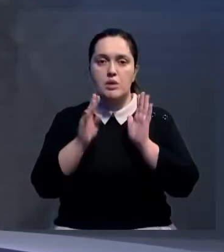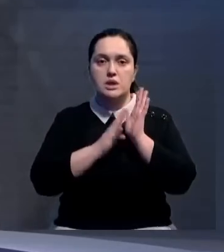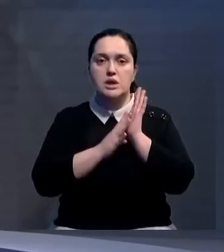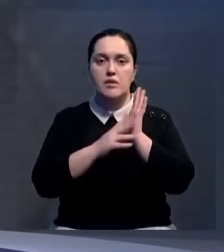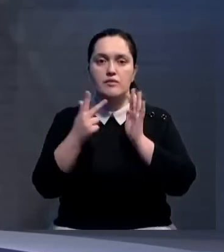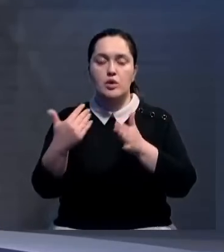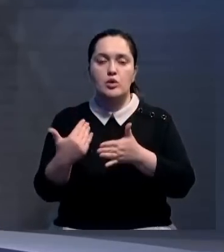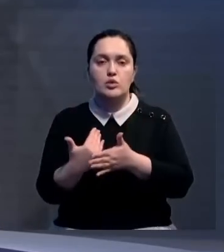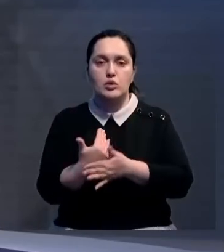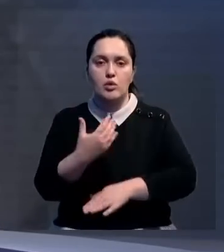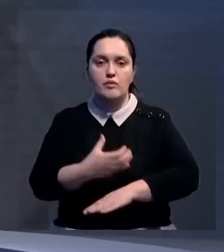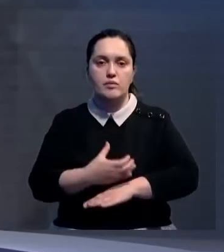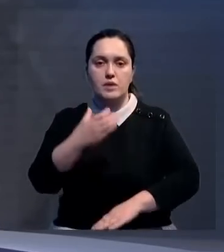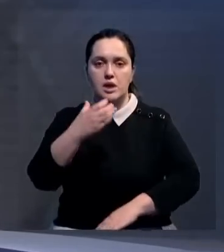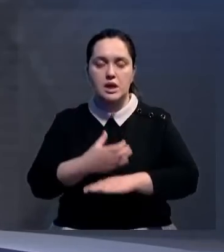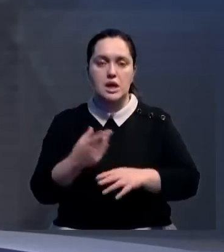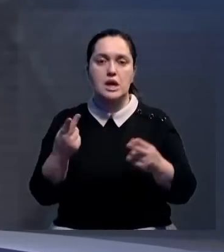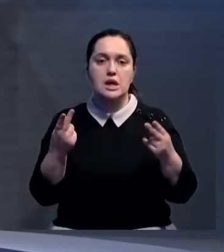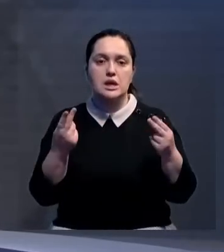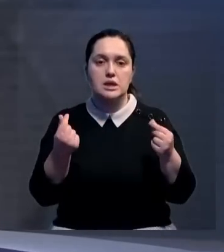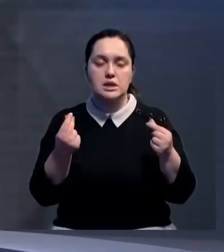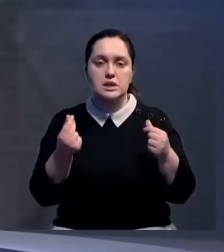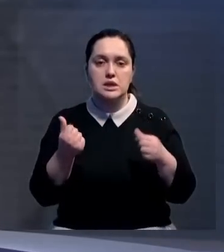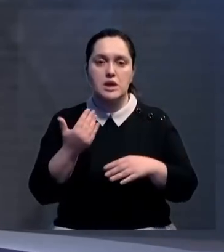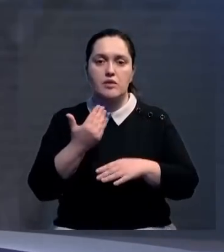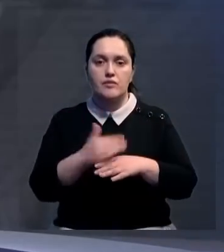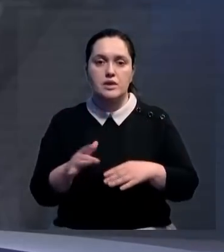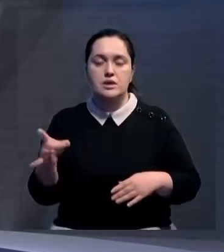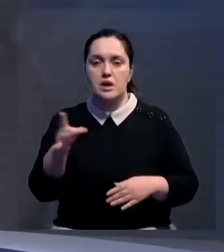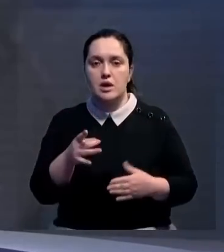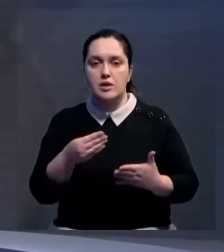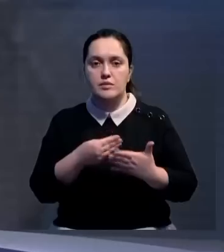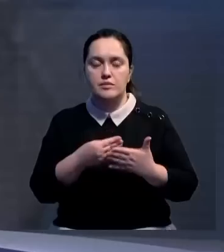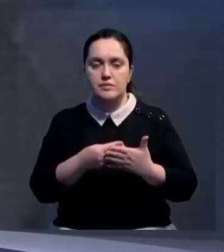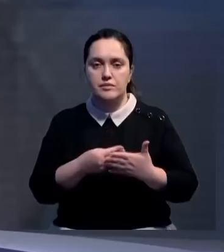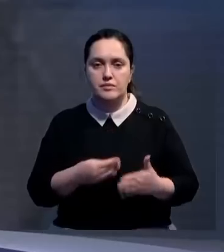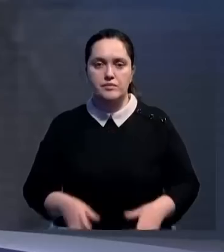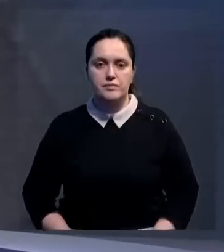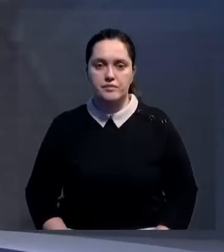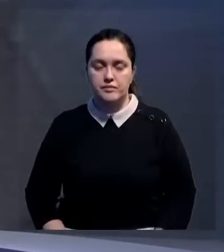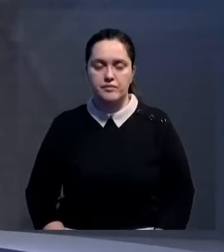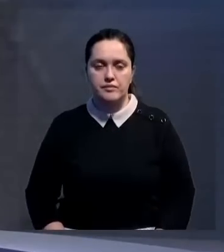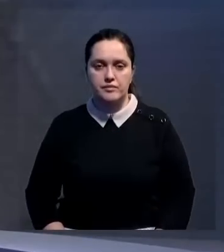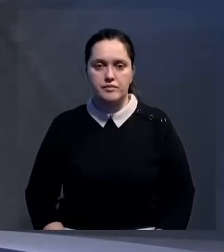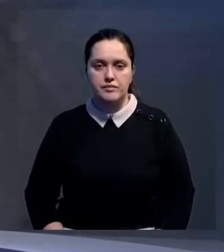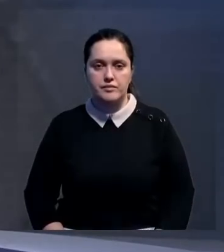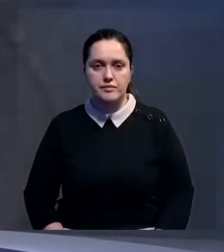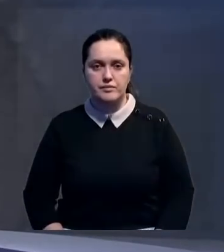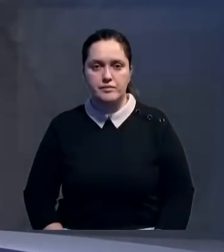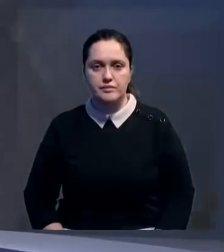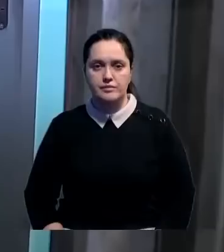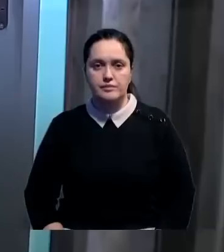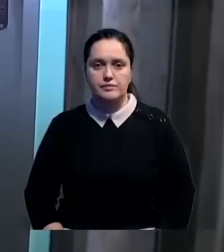году планируют установить 93 новых подъемных устройства. Средства на эти цели выделят из республиканского бюджета.